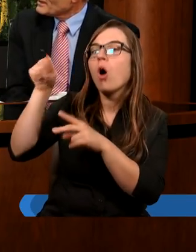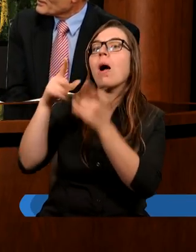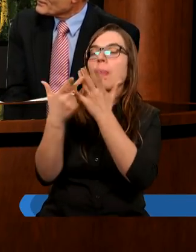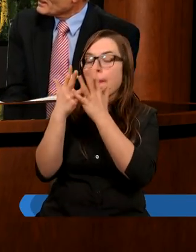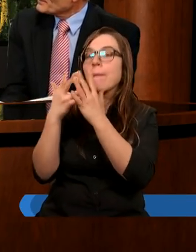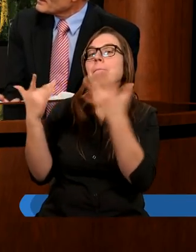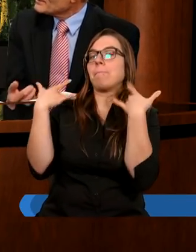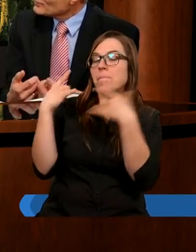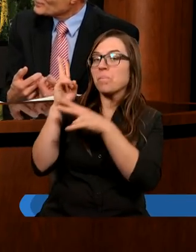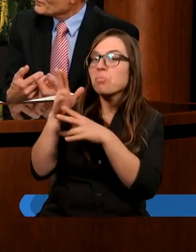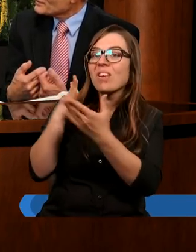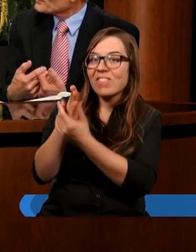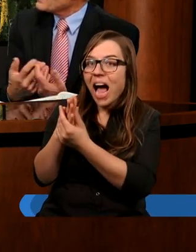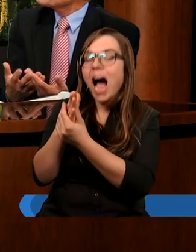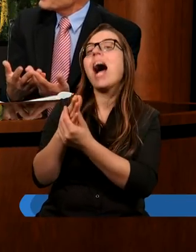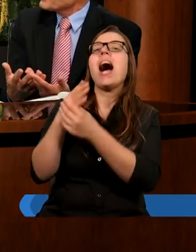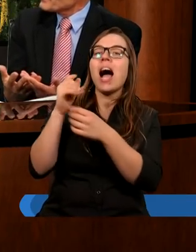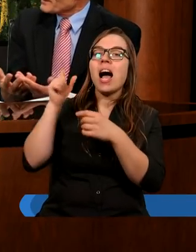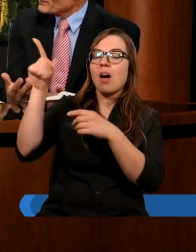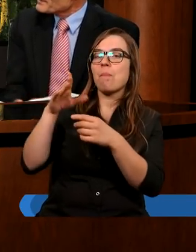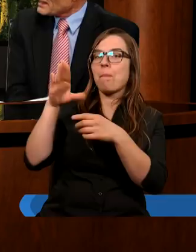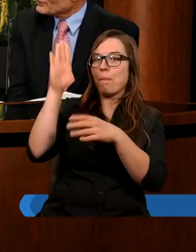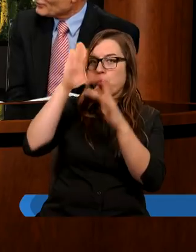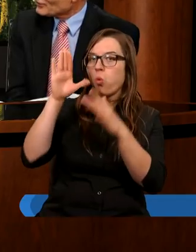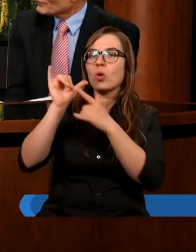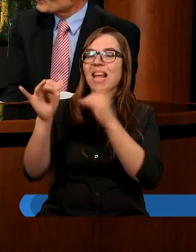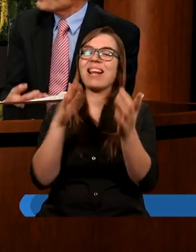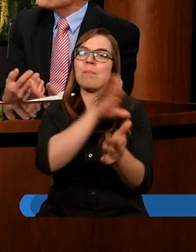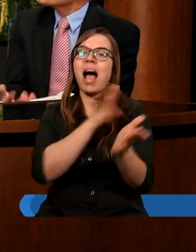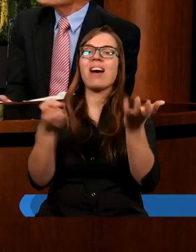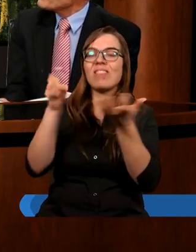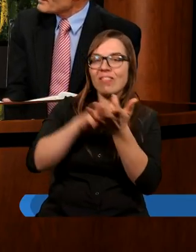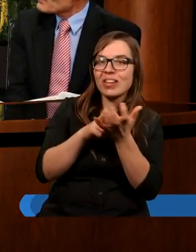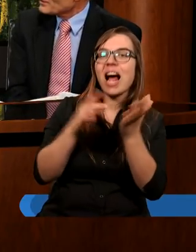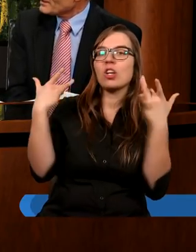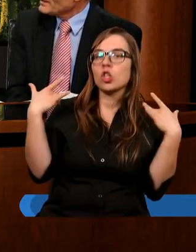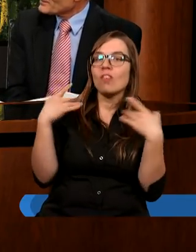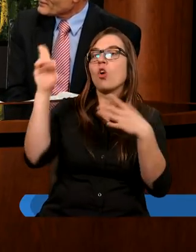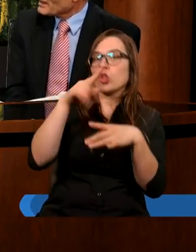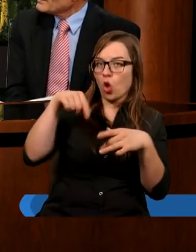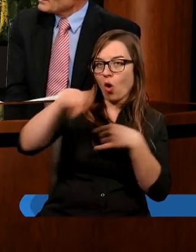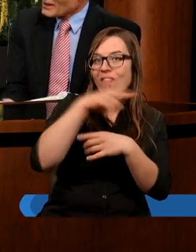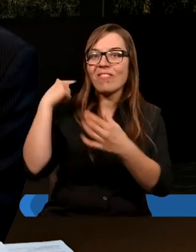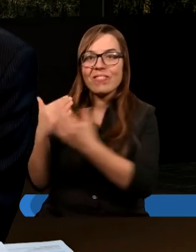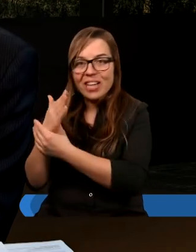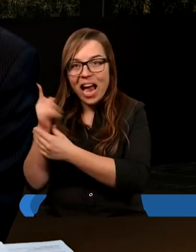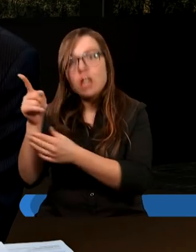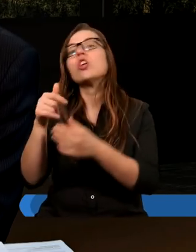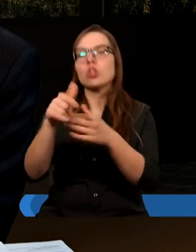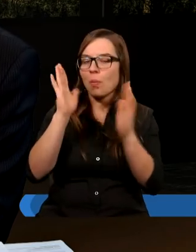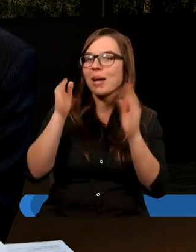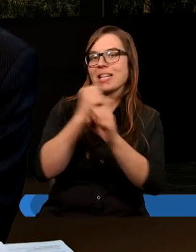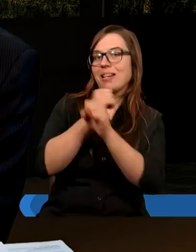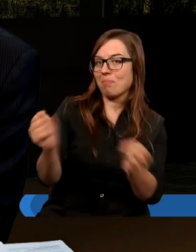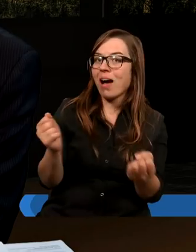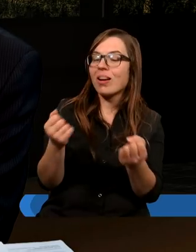mnie. Pan Jezus powiedział, ja jestem zmartwychwstanie i żywot. Kto wierzy we mnie. A równocześnie to,